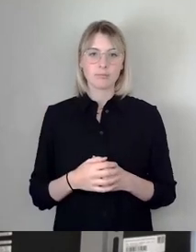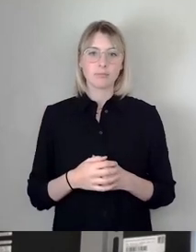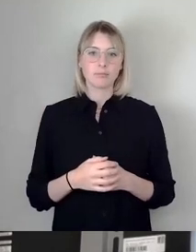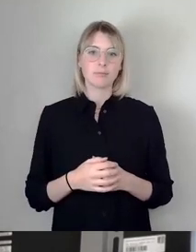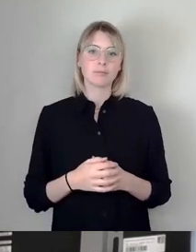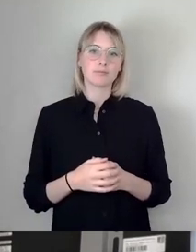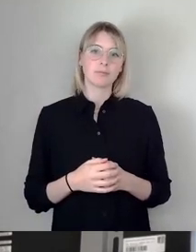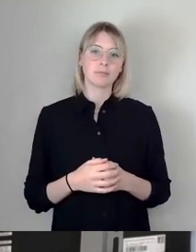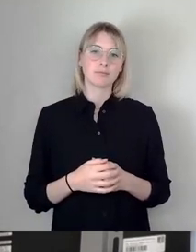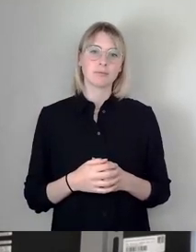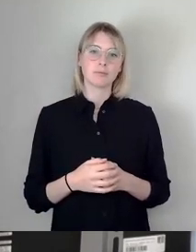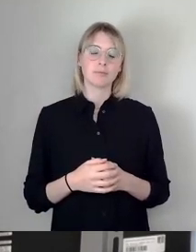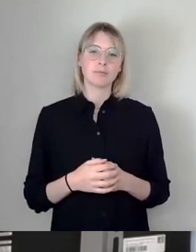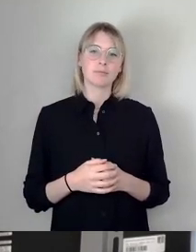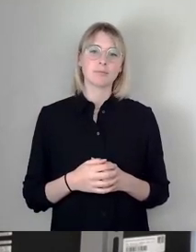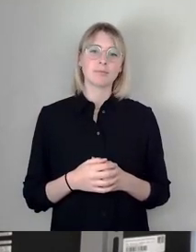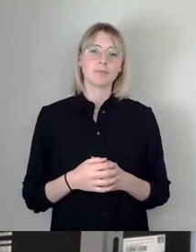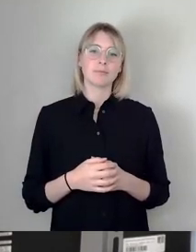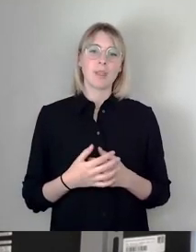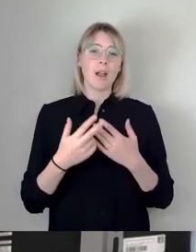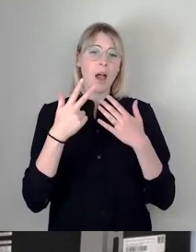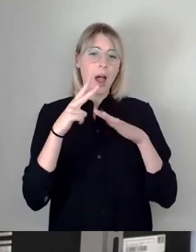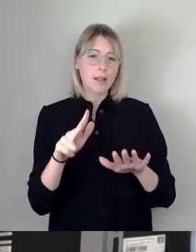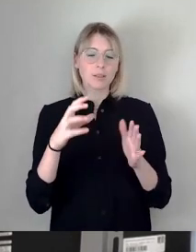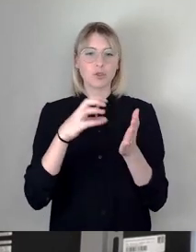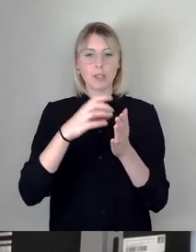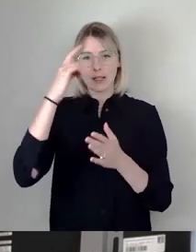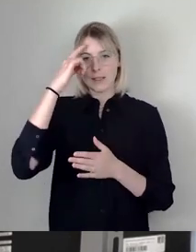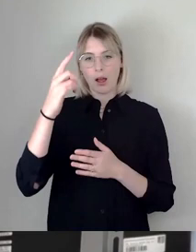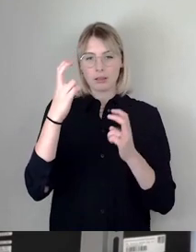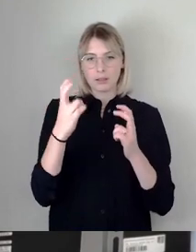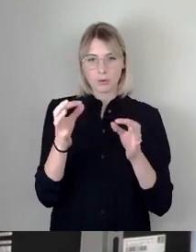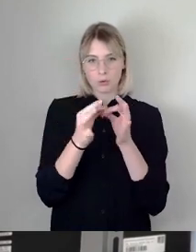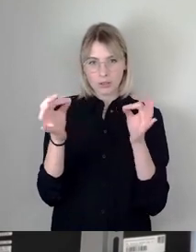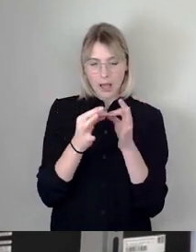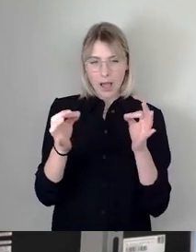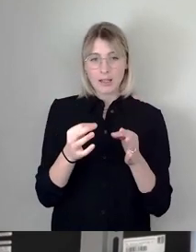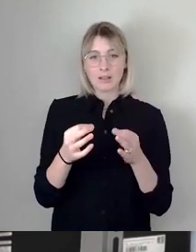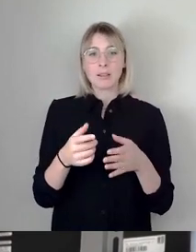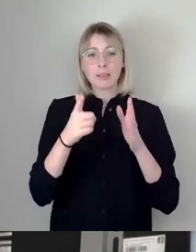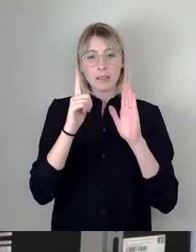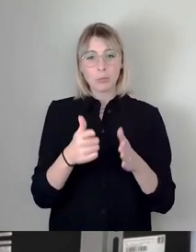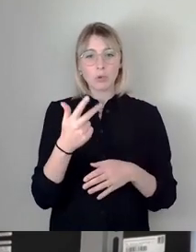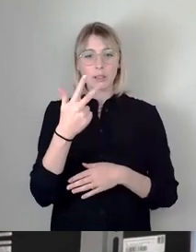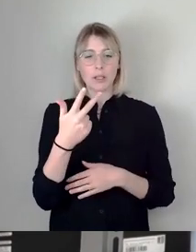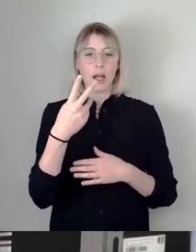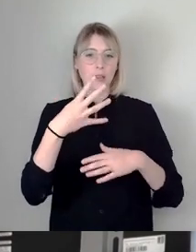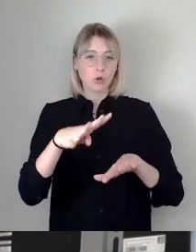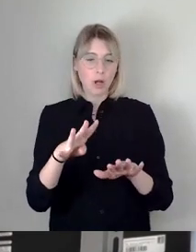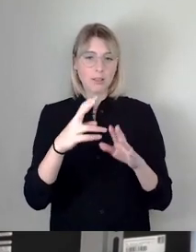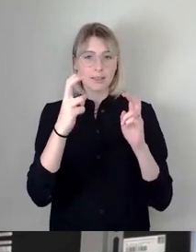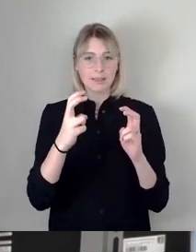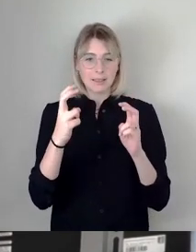80 Stadtratssitzungstage, 793 Sitzungen von